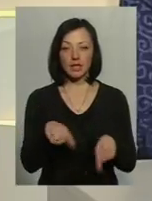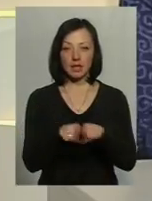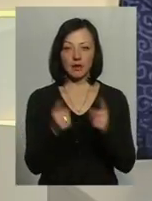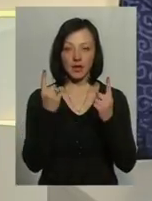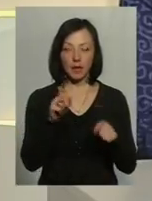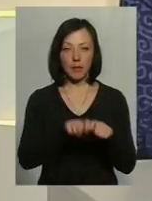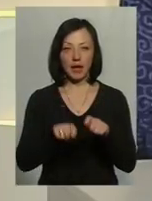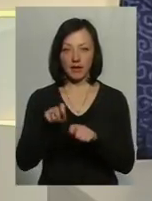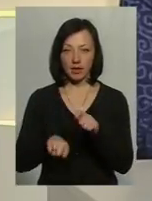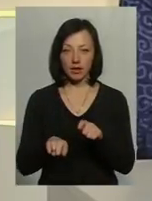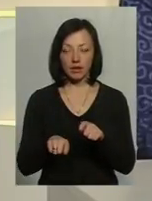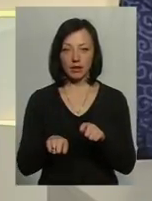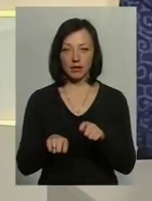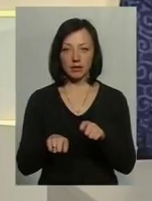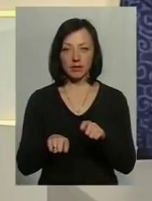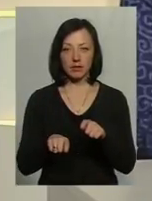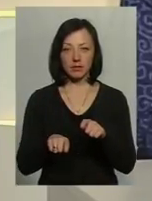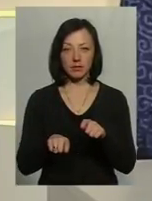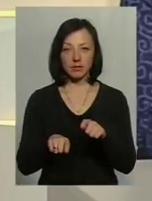суттєві перевірки з огляду на